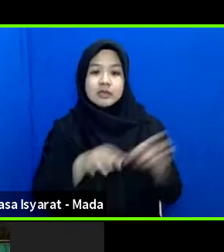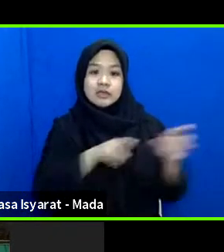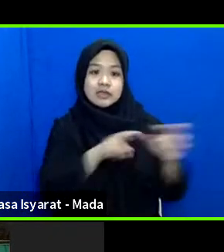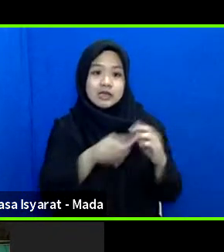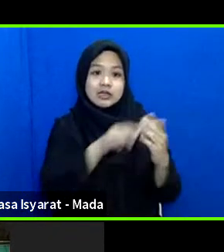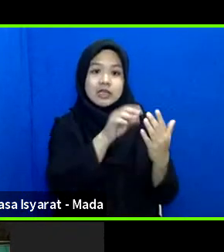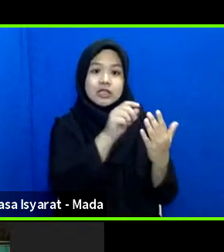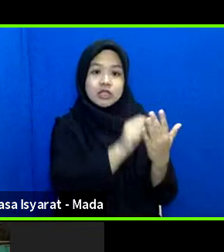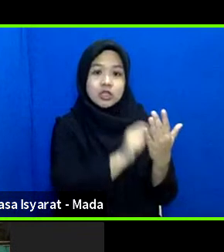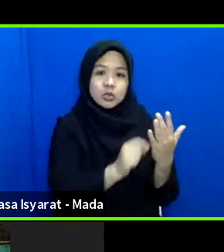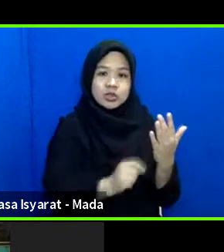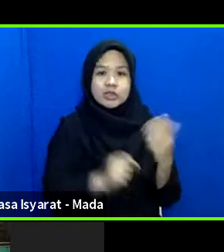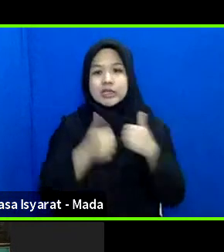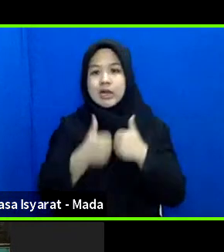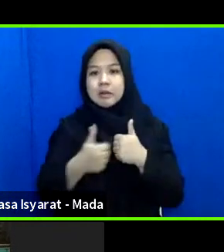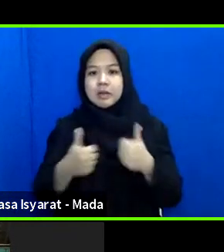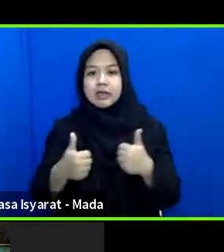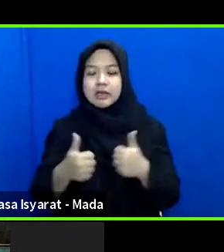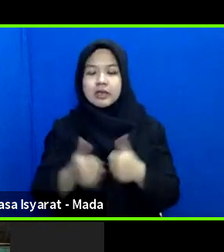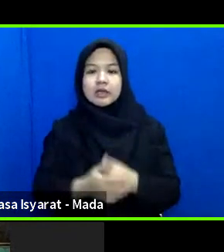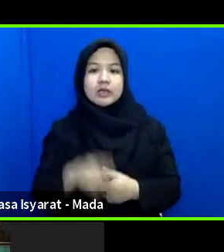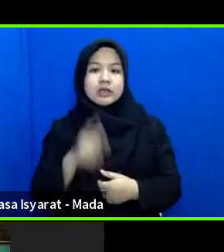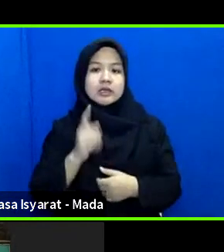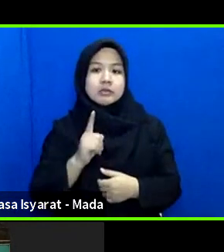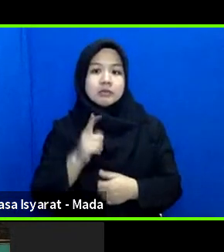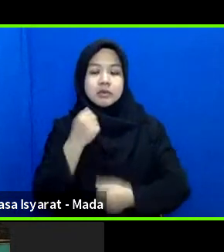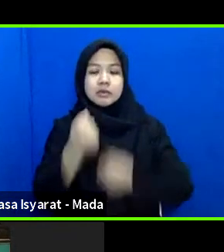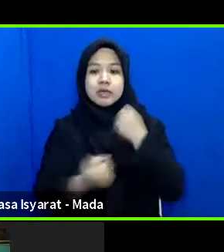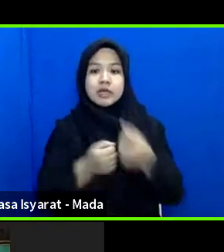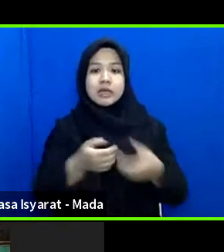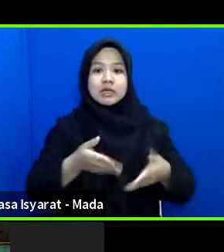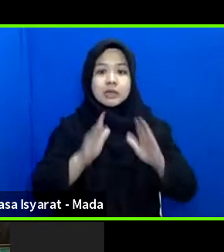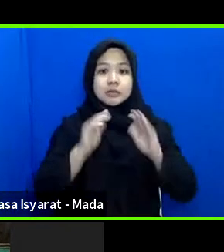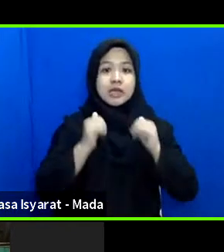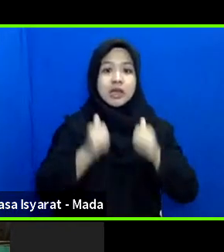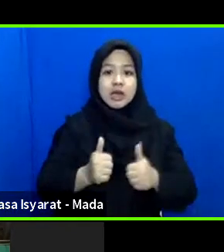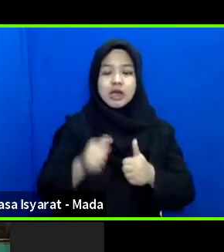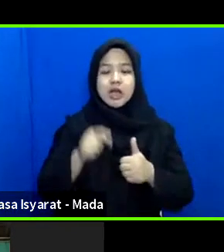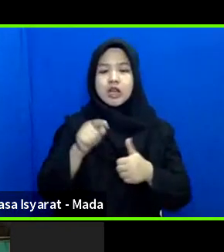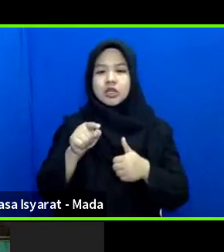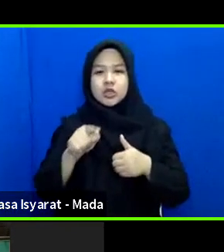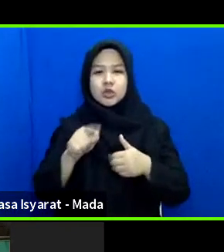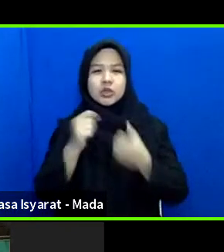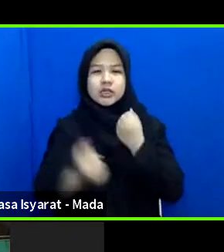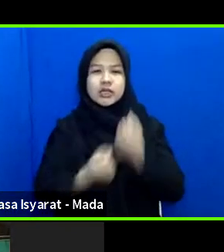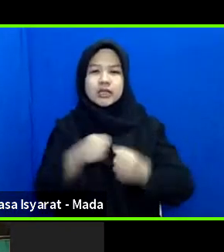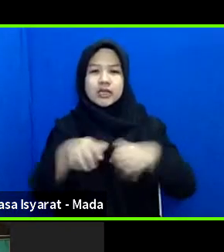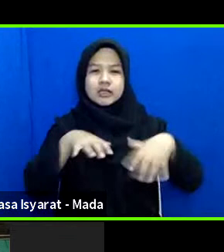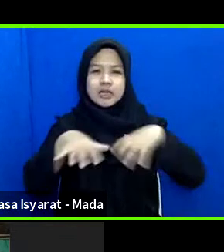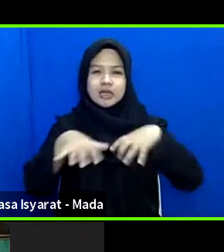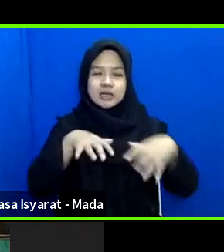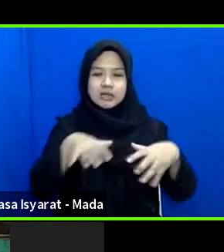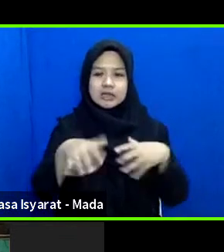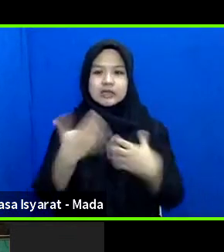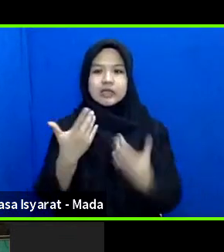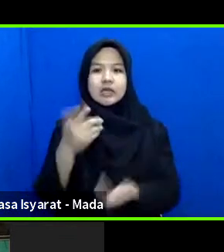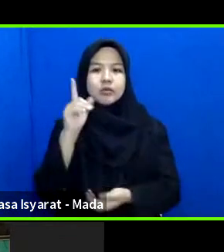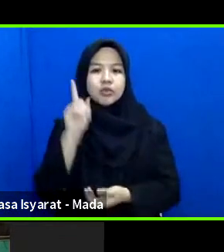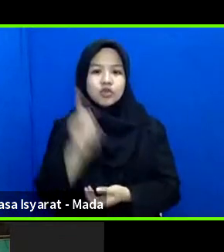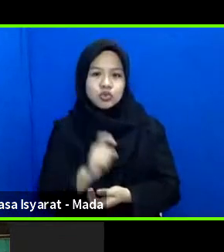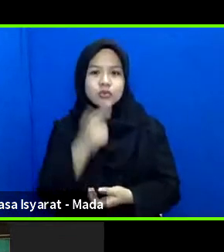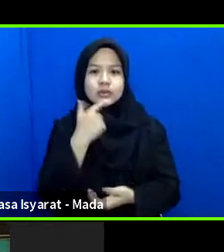dengan baik karena kegiatan kesiap-siagaan adalah kegiatan sangat strategis sangat-sangat yang sangat diputuhkan